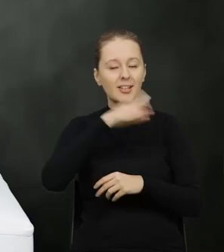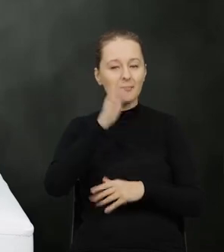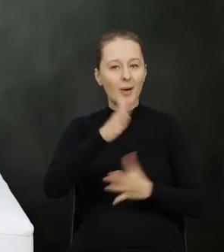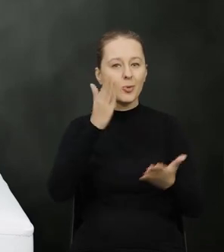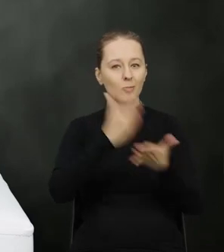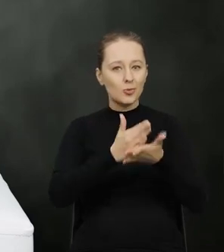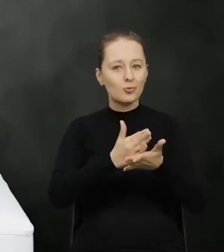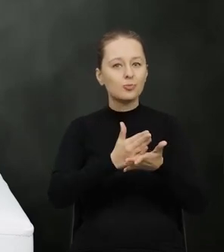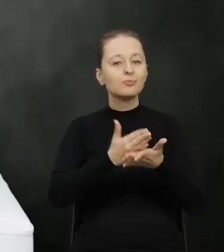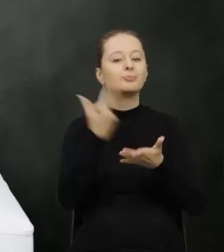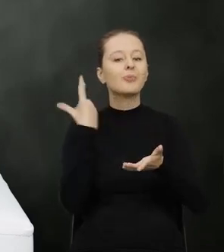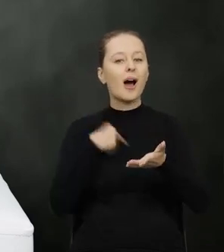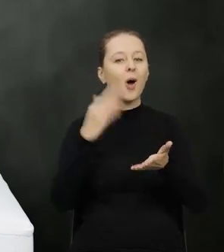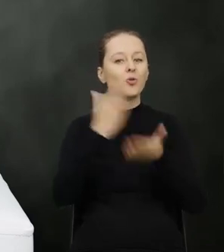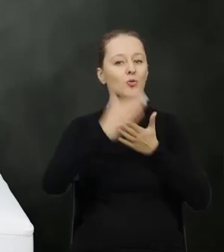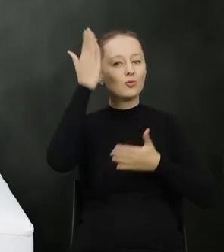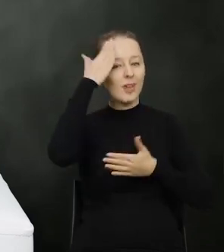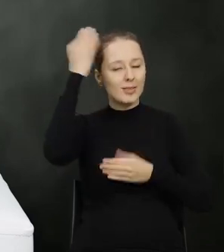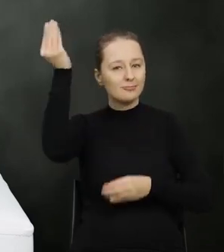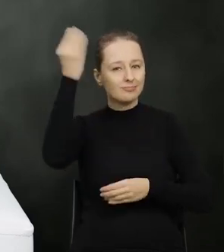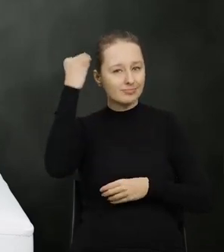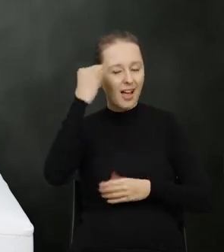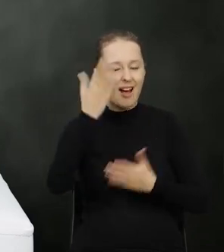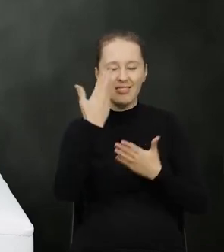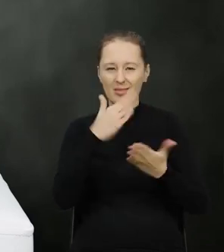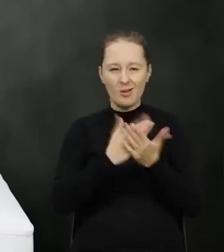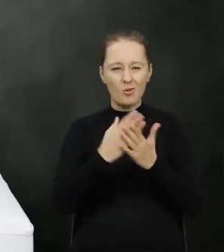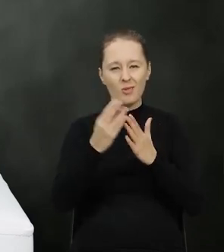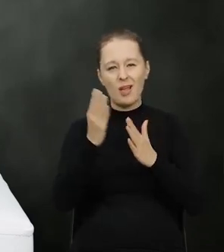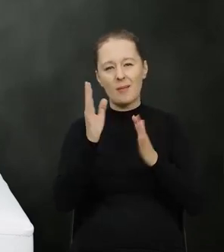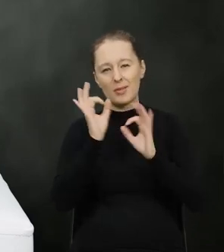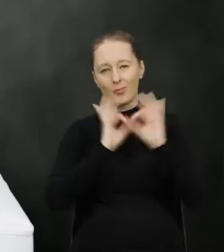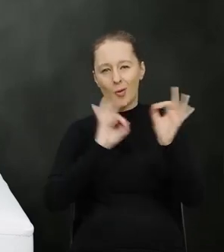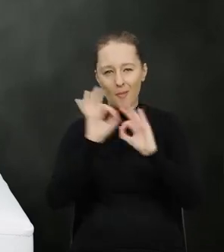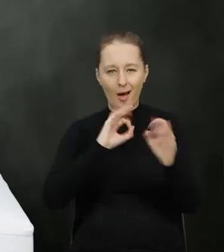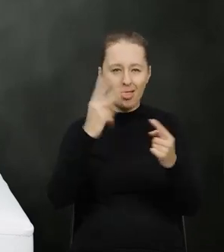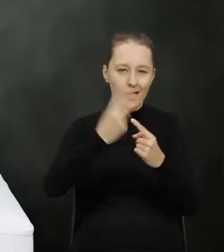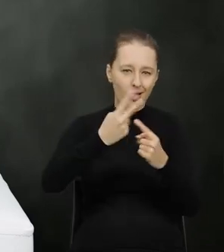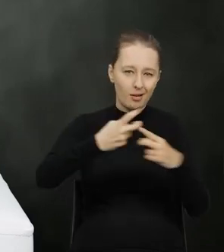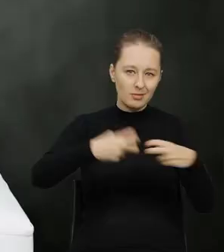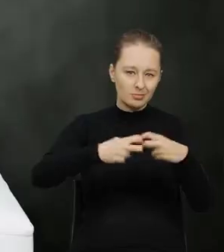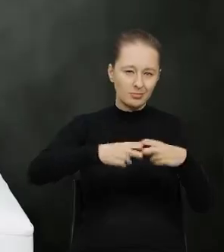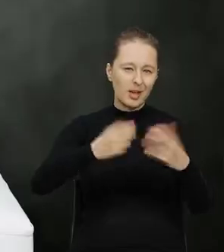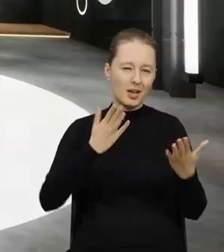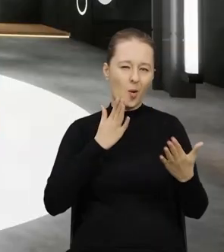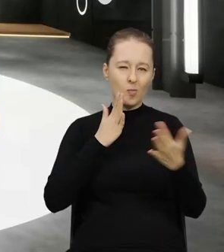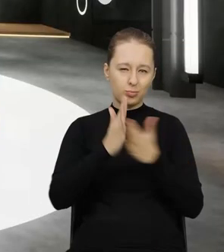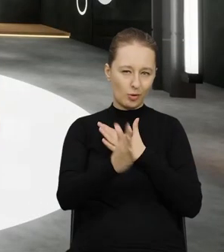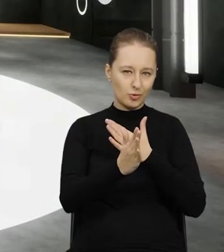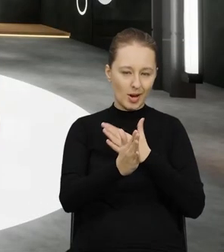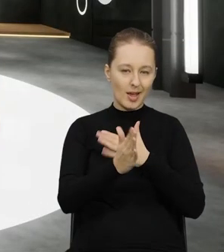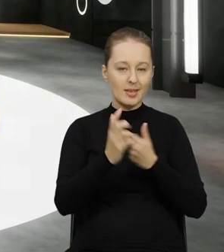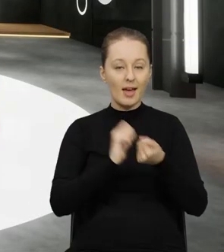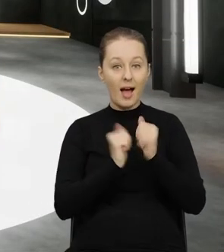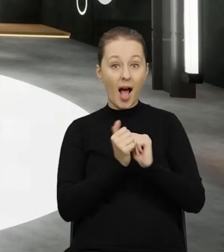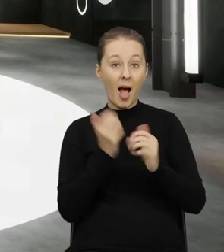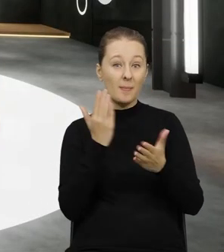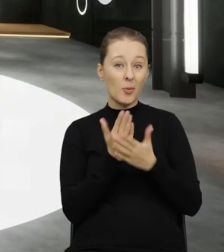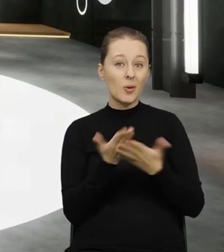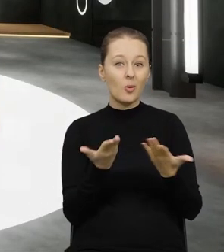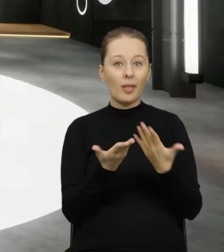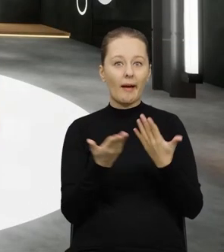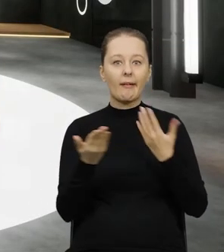bazowali na zdobytej wiedzy niż na bardzo często informacjach w mediach, które są pewnym uproszczeniem, czy wręcz